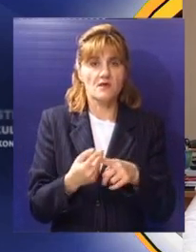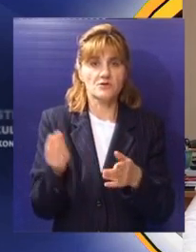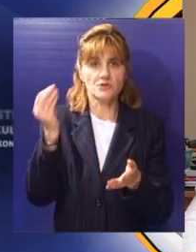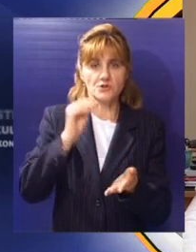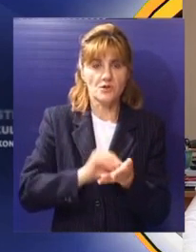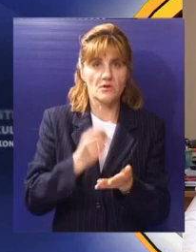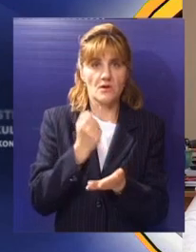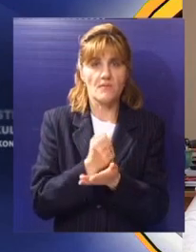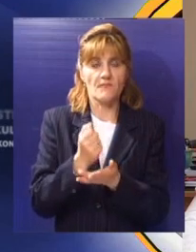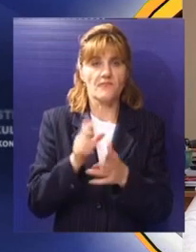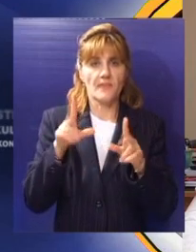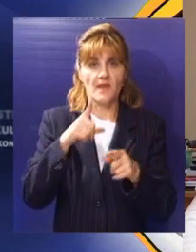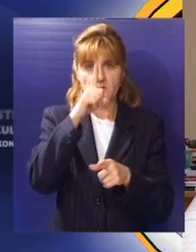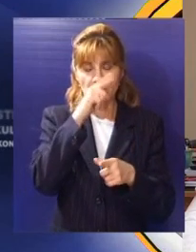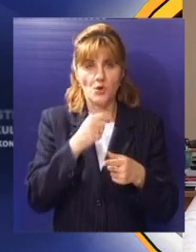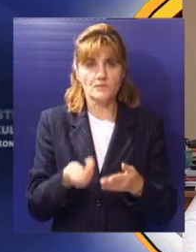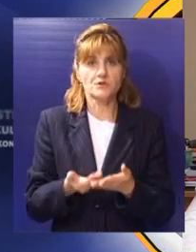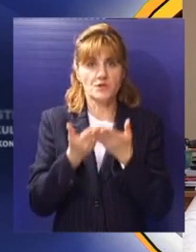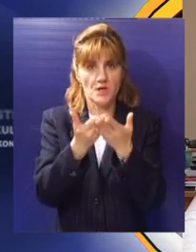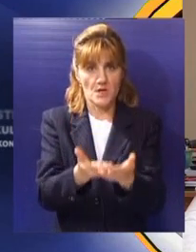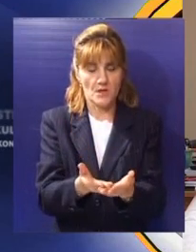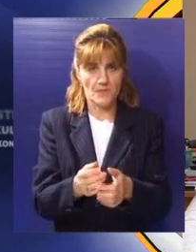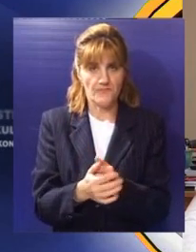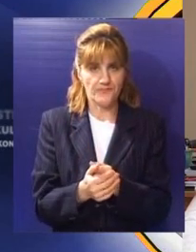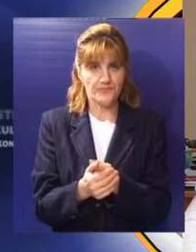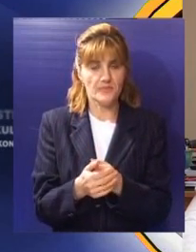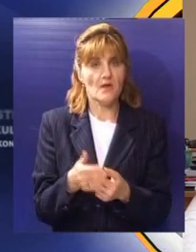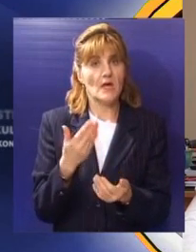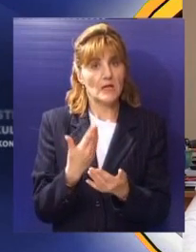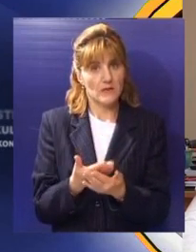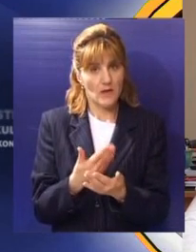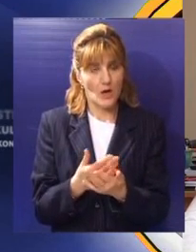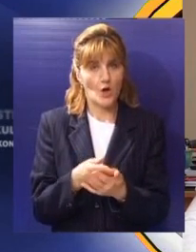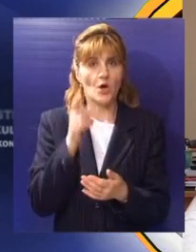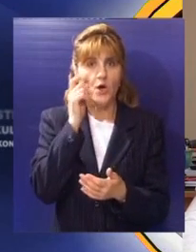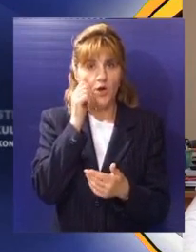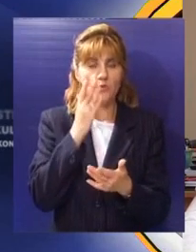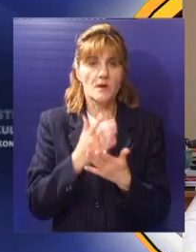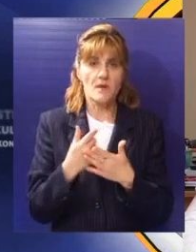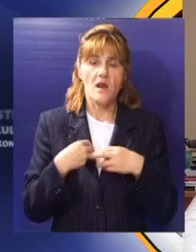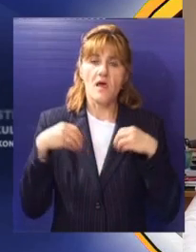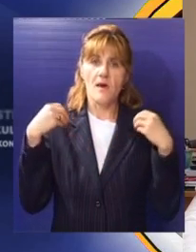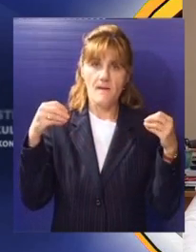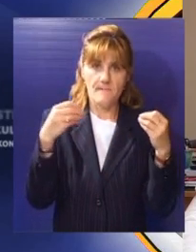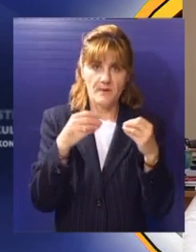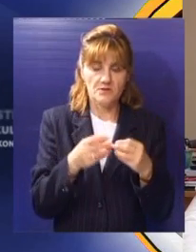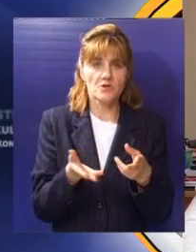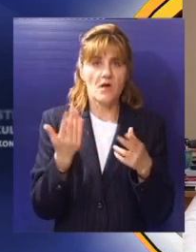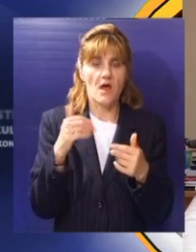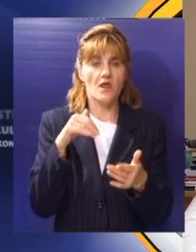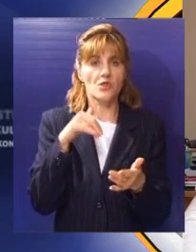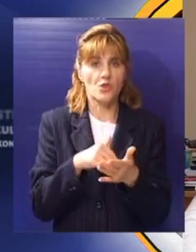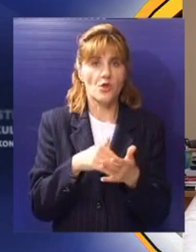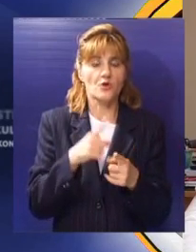izboru lokacije iznese na Skupštinu grada Subotice. Tako da građani su upoznati, a sa sadržajem